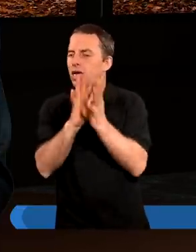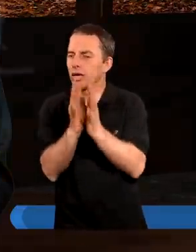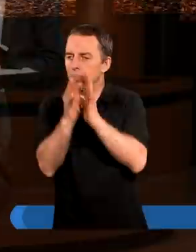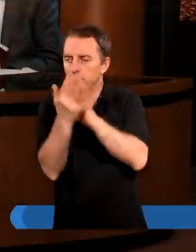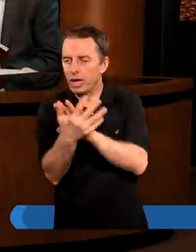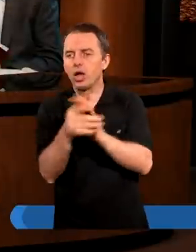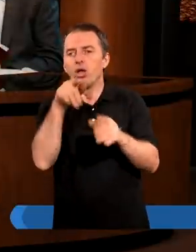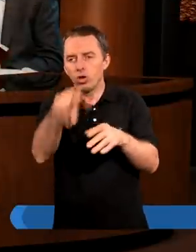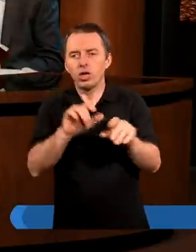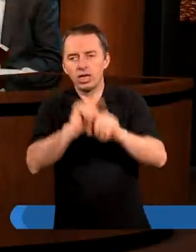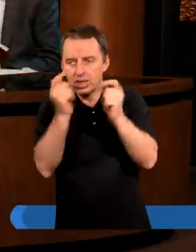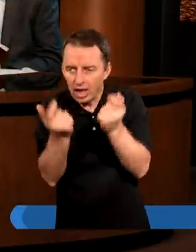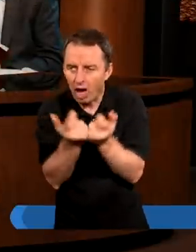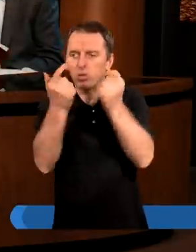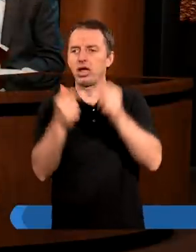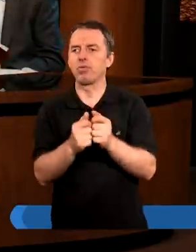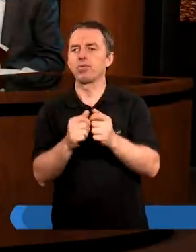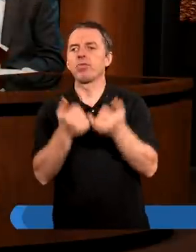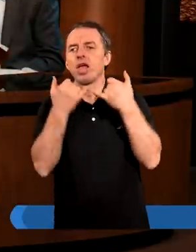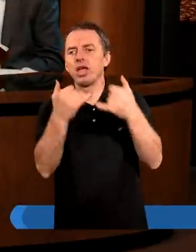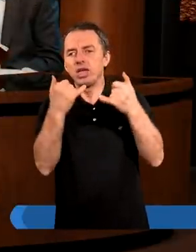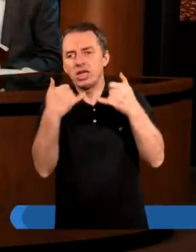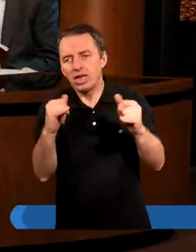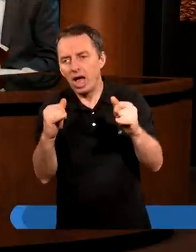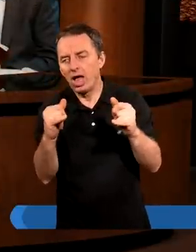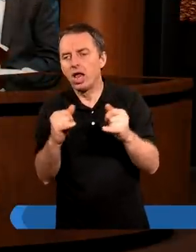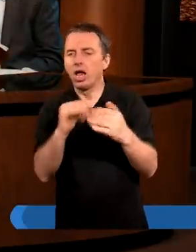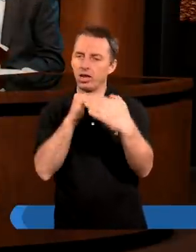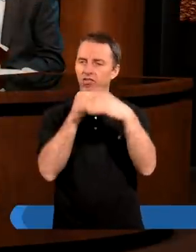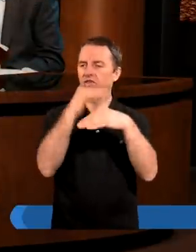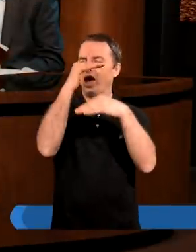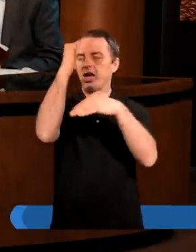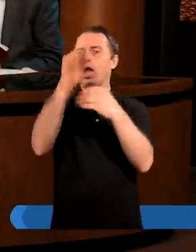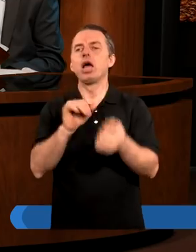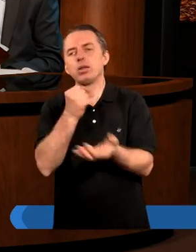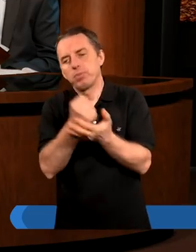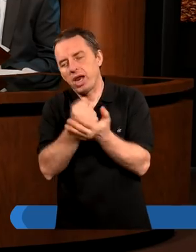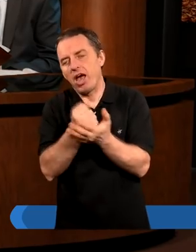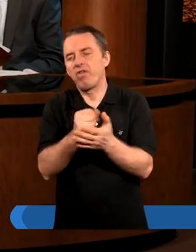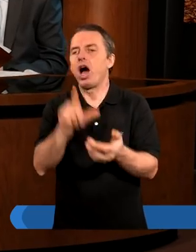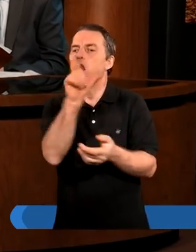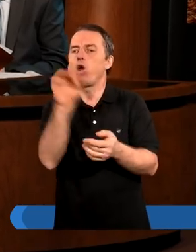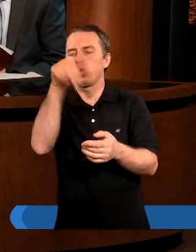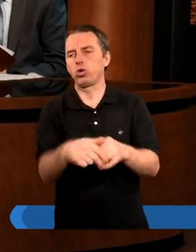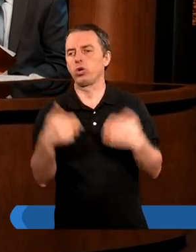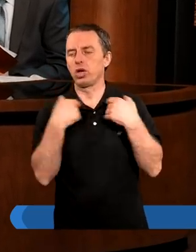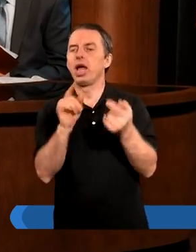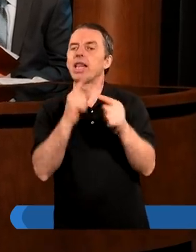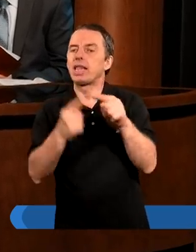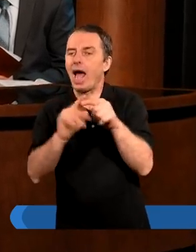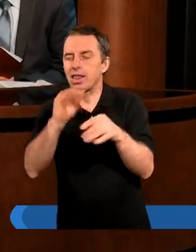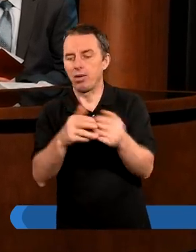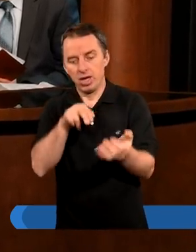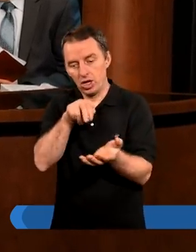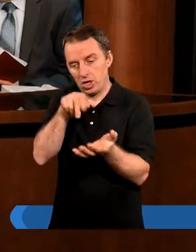A to już jest całkiem inna sfera, inna para kaloszy. Zatem,